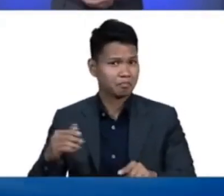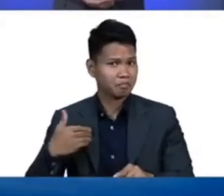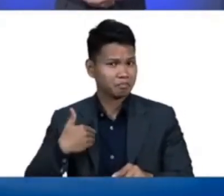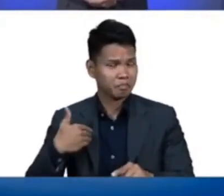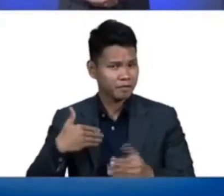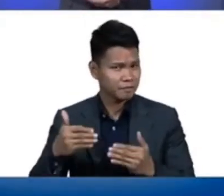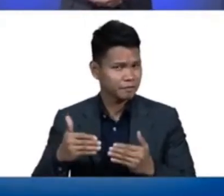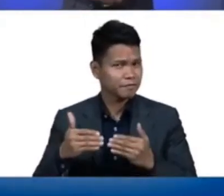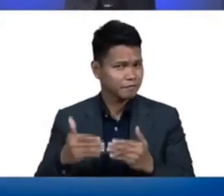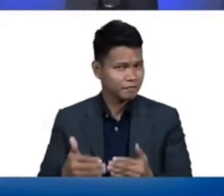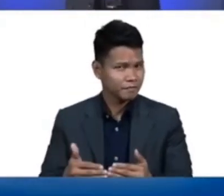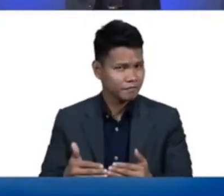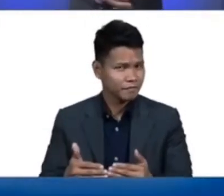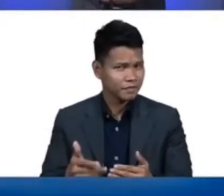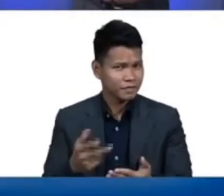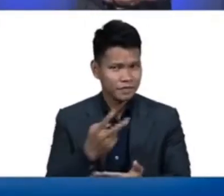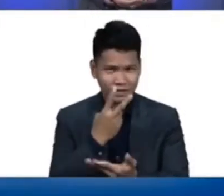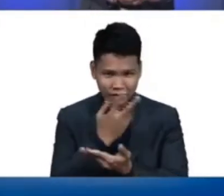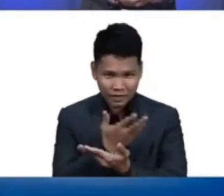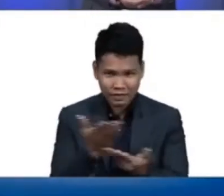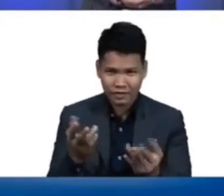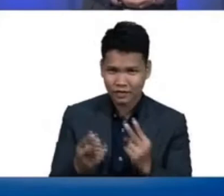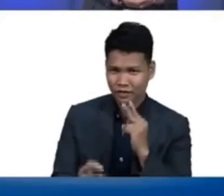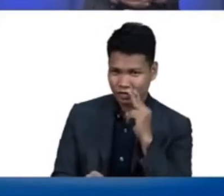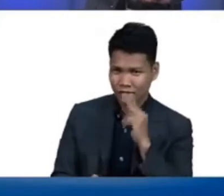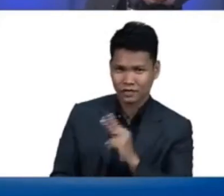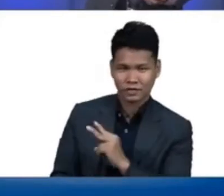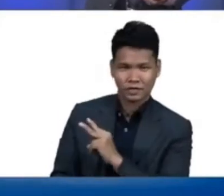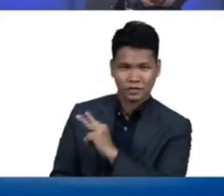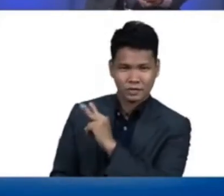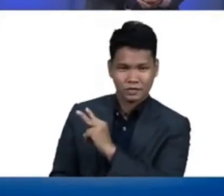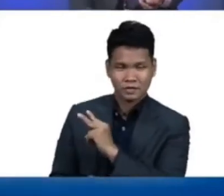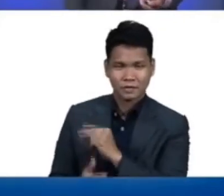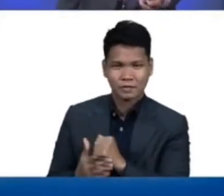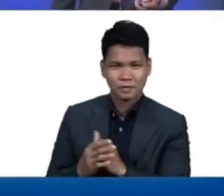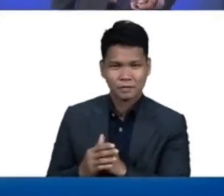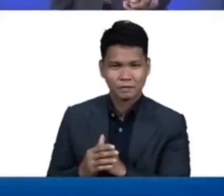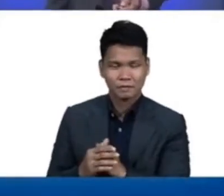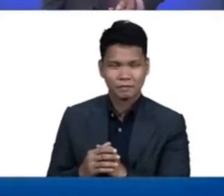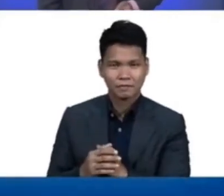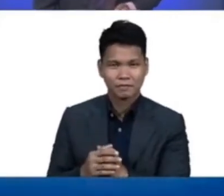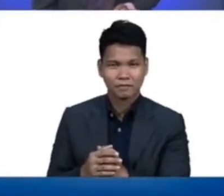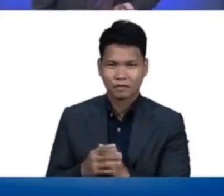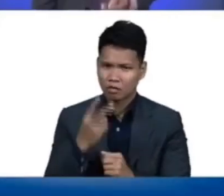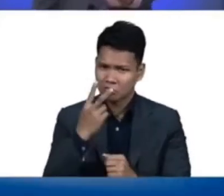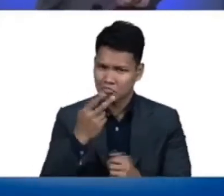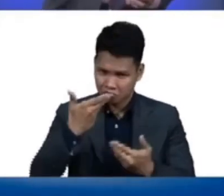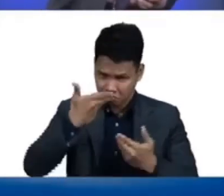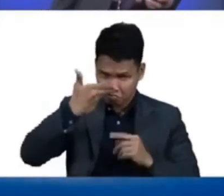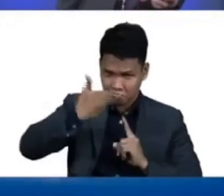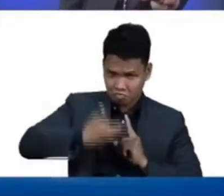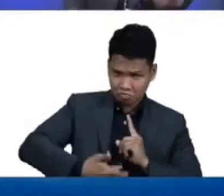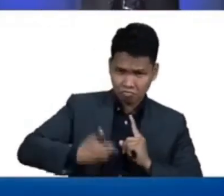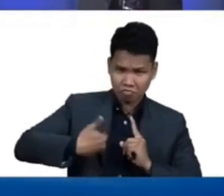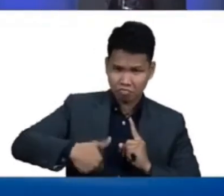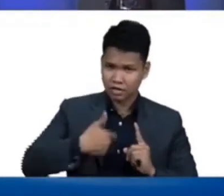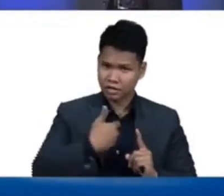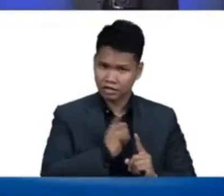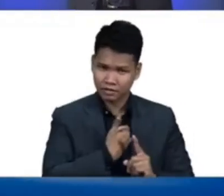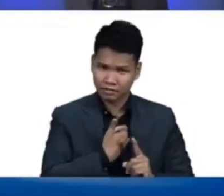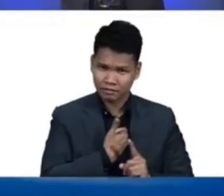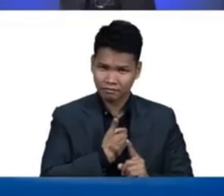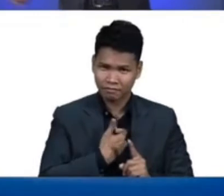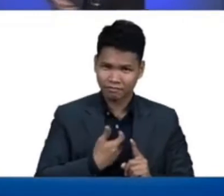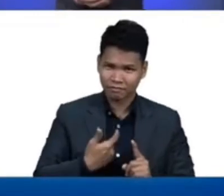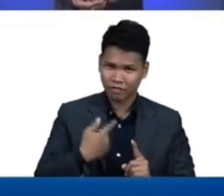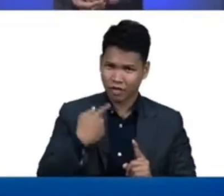magpatuloy, kung titignan po natin, ang ating mga sariling katawan, ito po ay